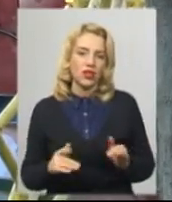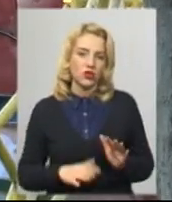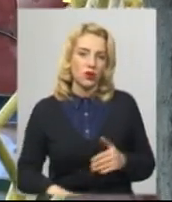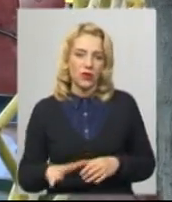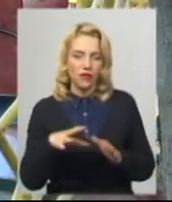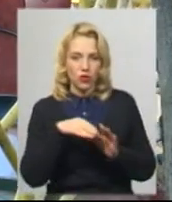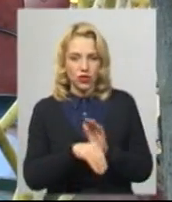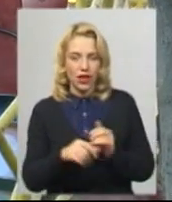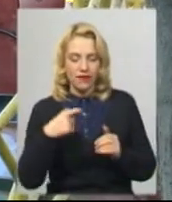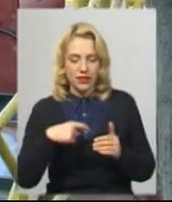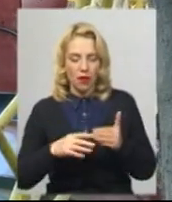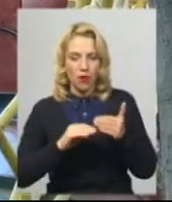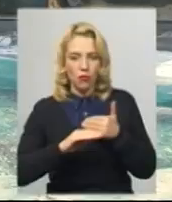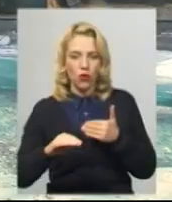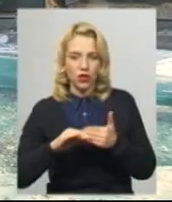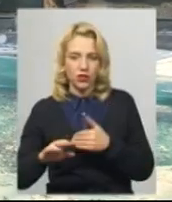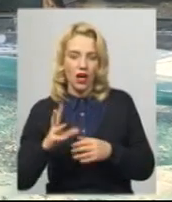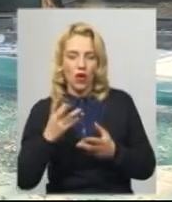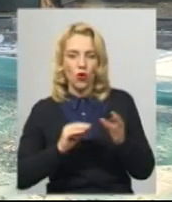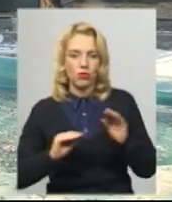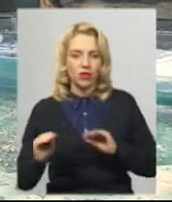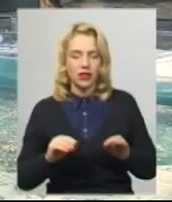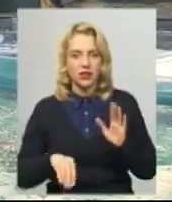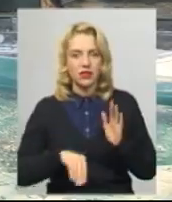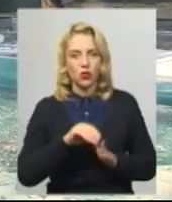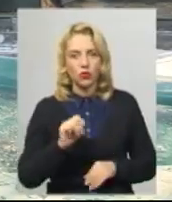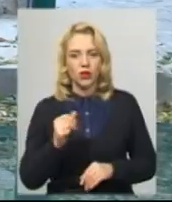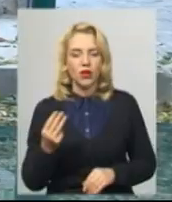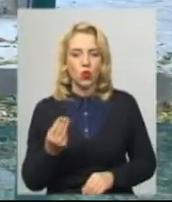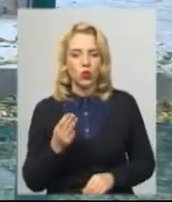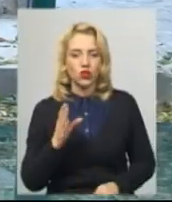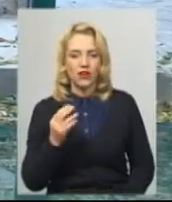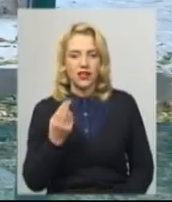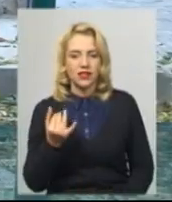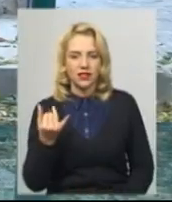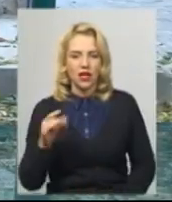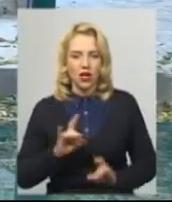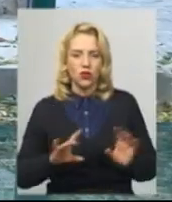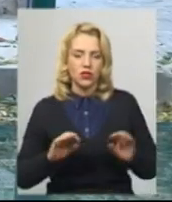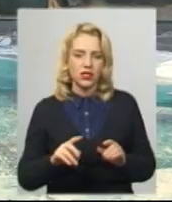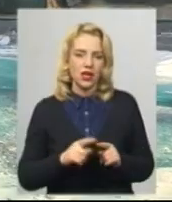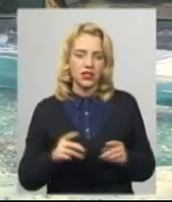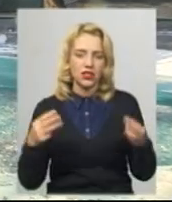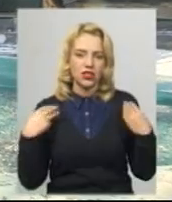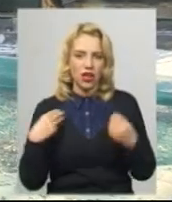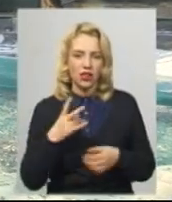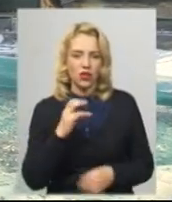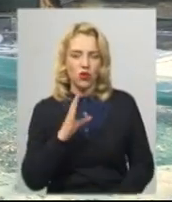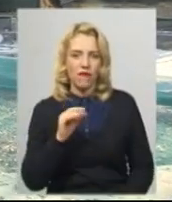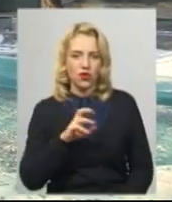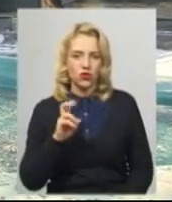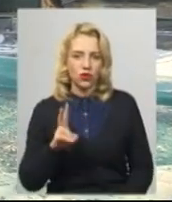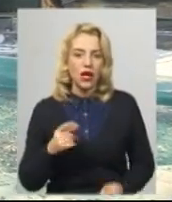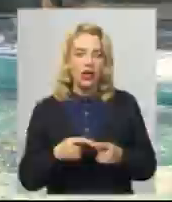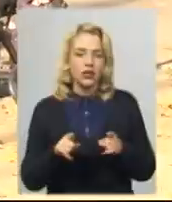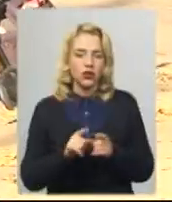покриття та обладнання, закуплене в Україні та Швеції, каже начальник міського управління житлово-комунального господарства Василь Новачок. За його словами, окрім канатного